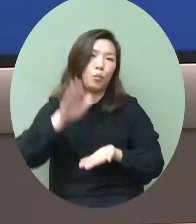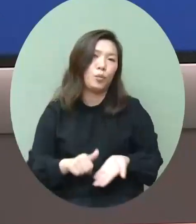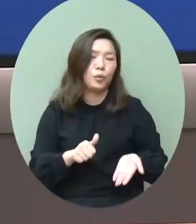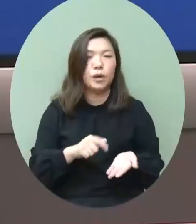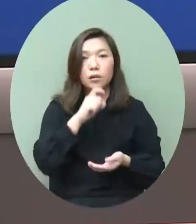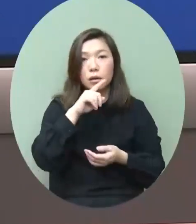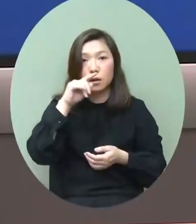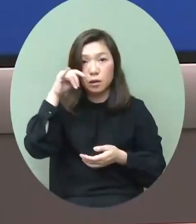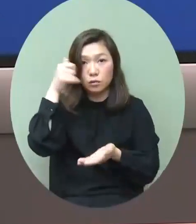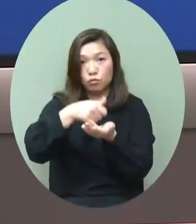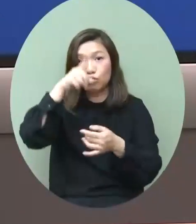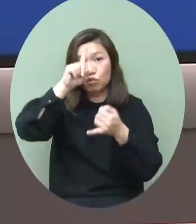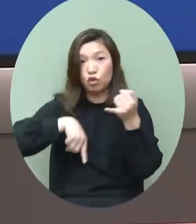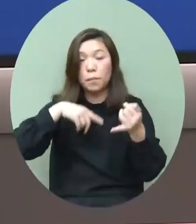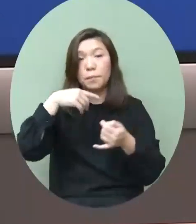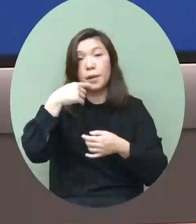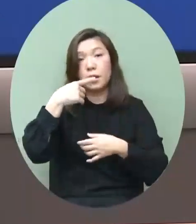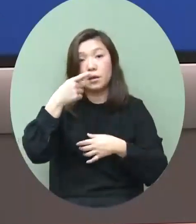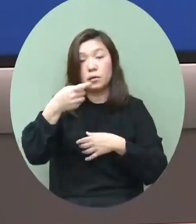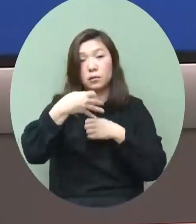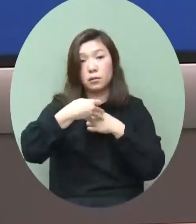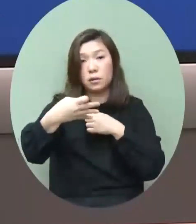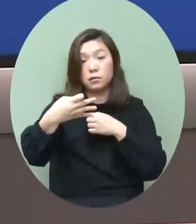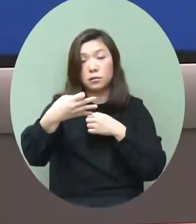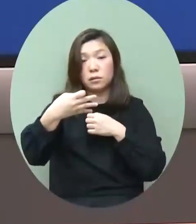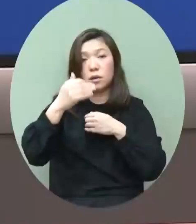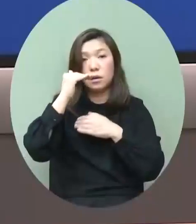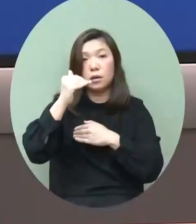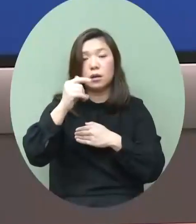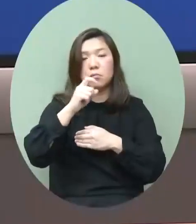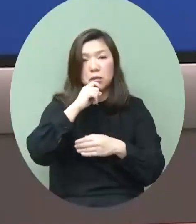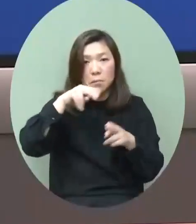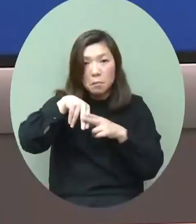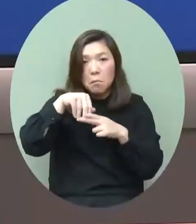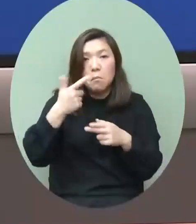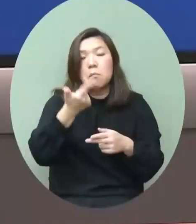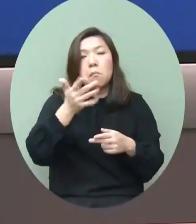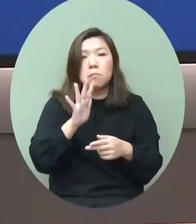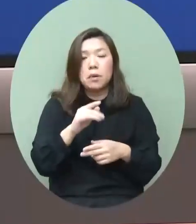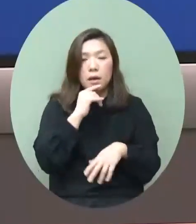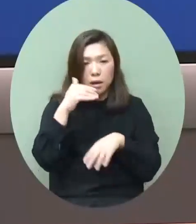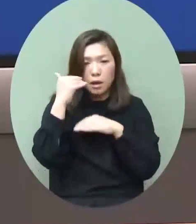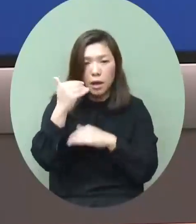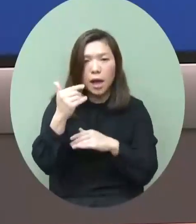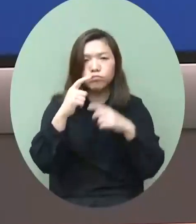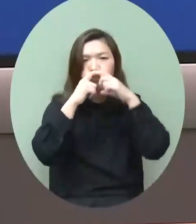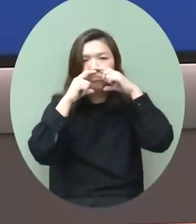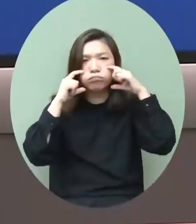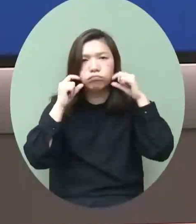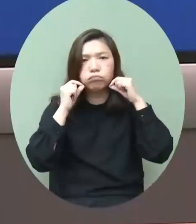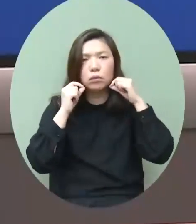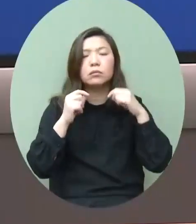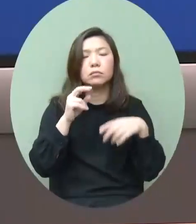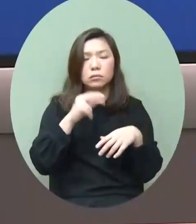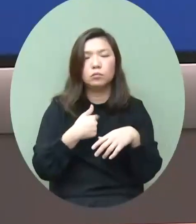到第三個階段其實剩下的已經不是很多不過限聚令和戴口罩看